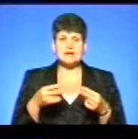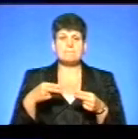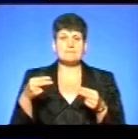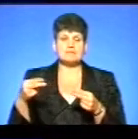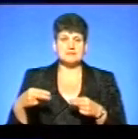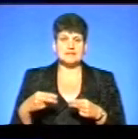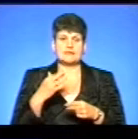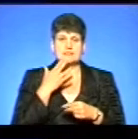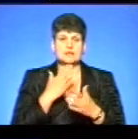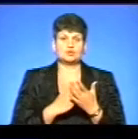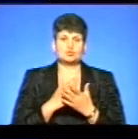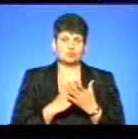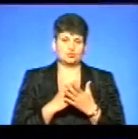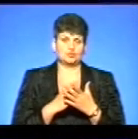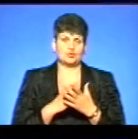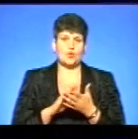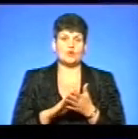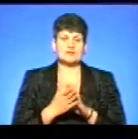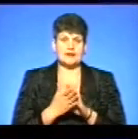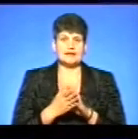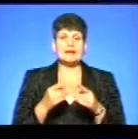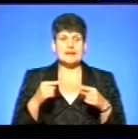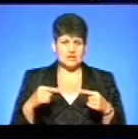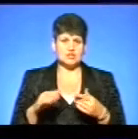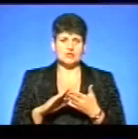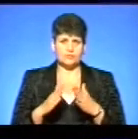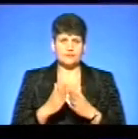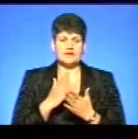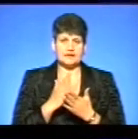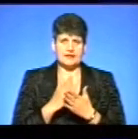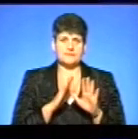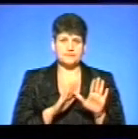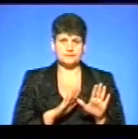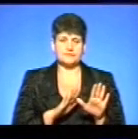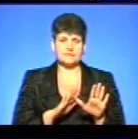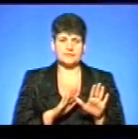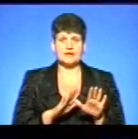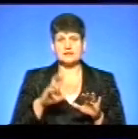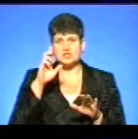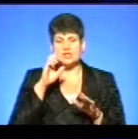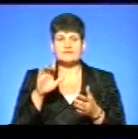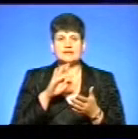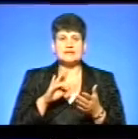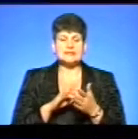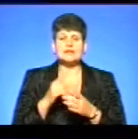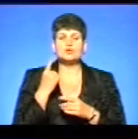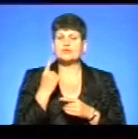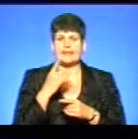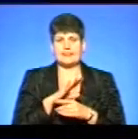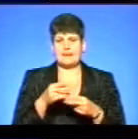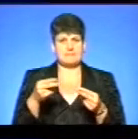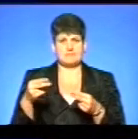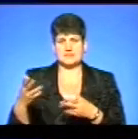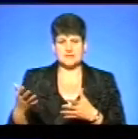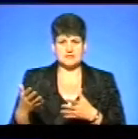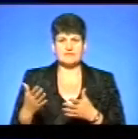Національною службою здоров'я контракт. Тобто також інший варіант є. Тобто з комунальних центрів ще жодний? комунальних ще жодний не підписав, тому